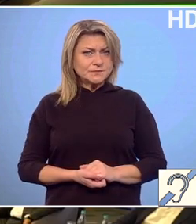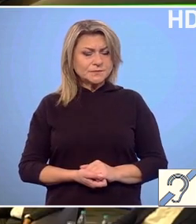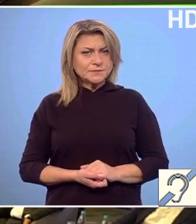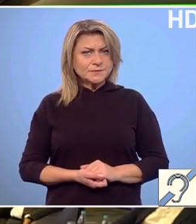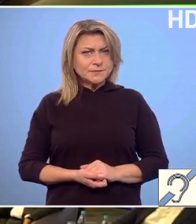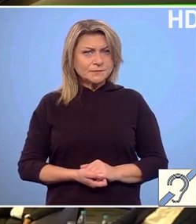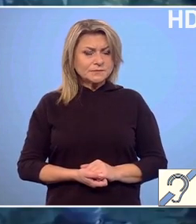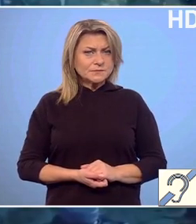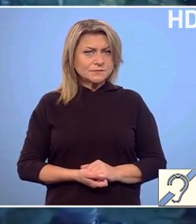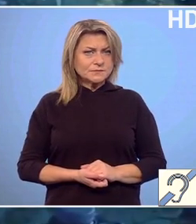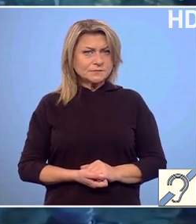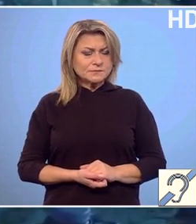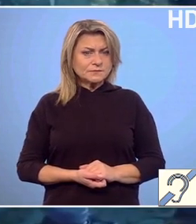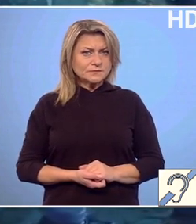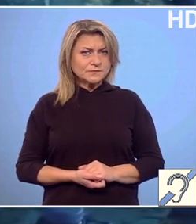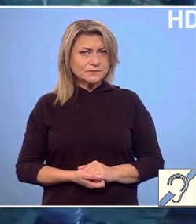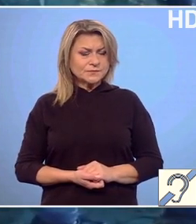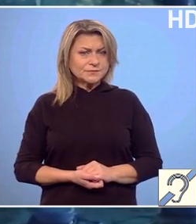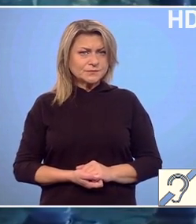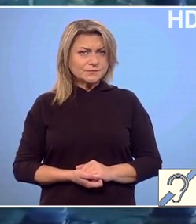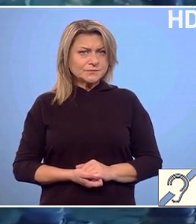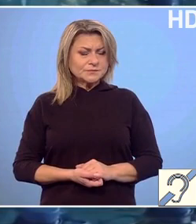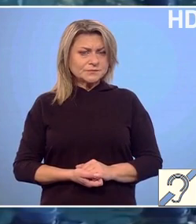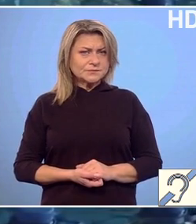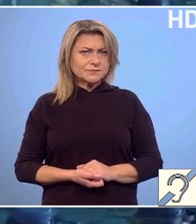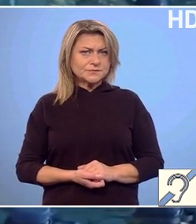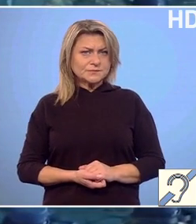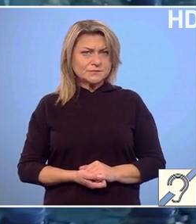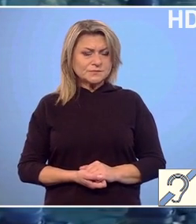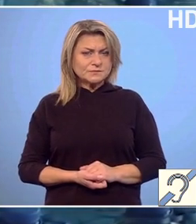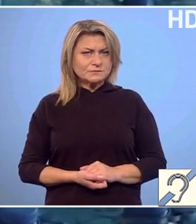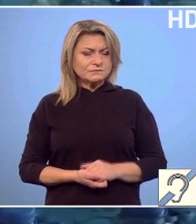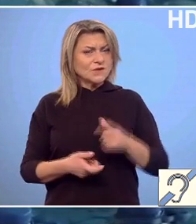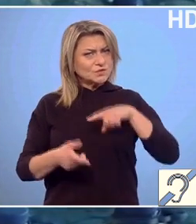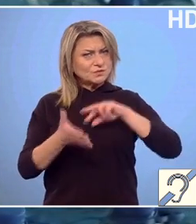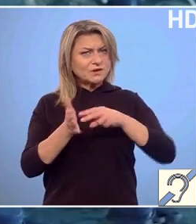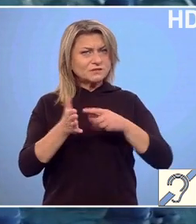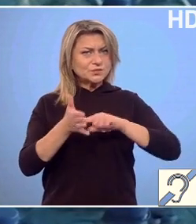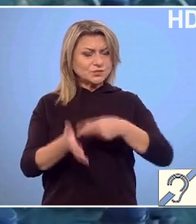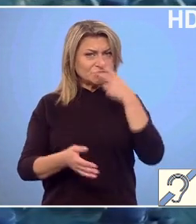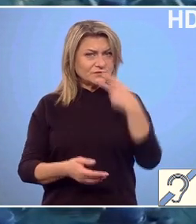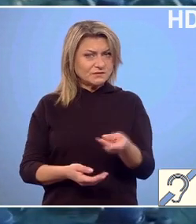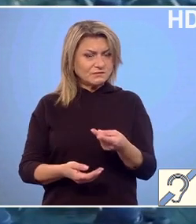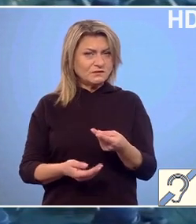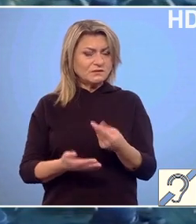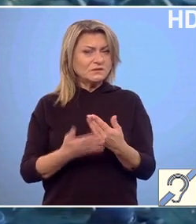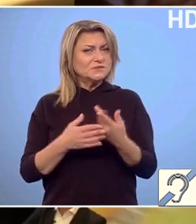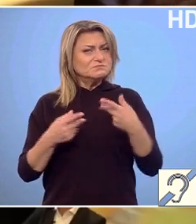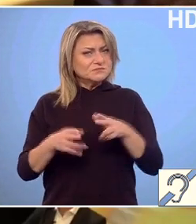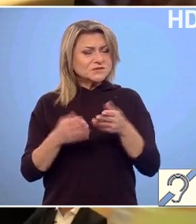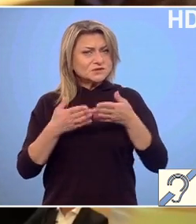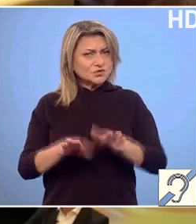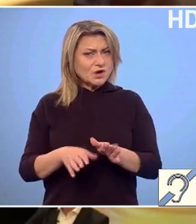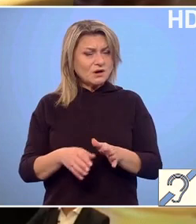peste 8 milioane de peturi adunate. În acest caz, marii retailer spun că sunt pregătiți din punct de vedere al infrastructurii să